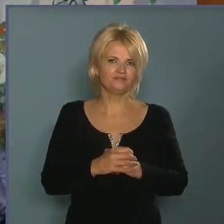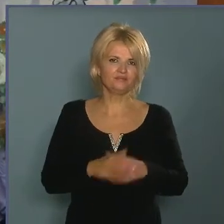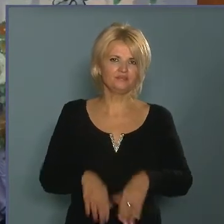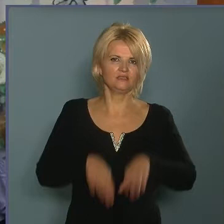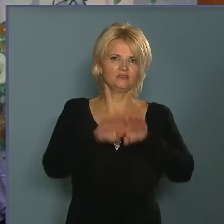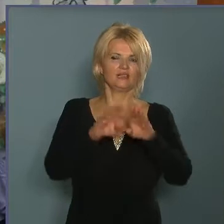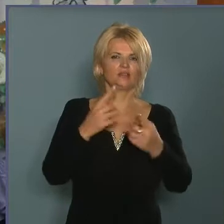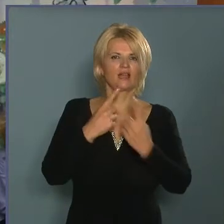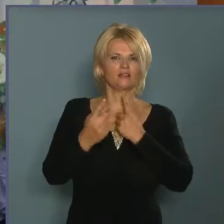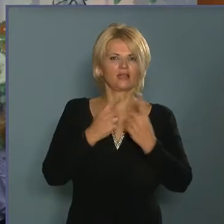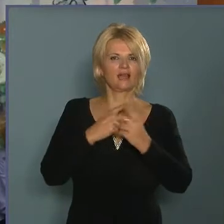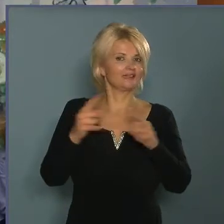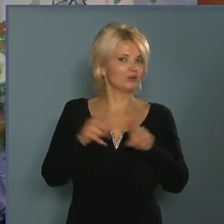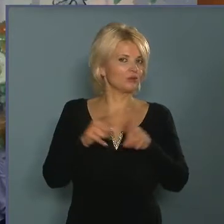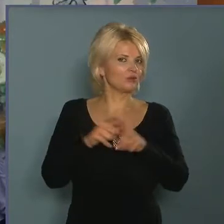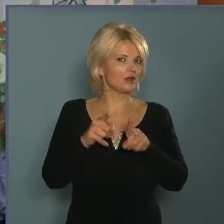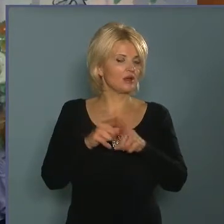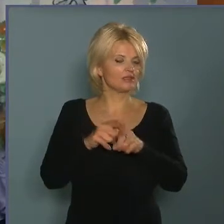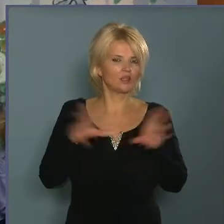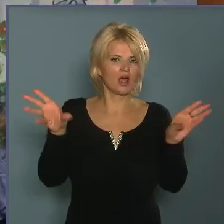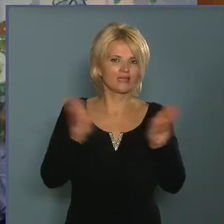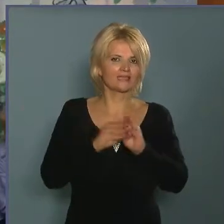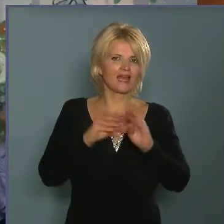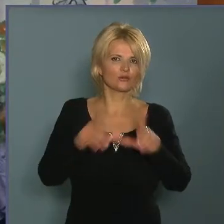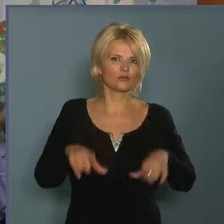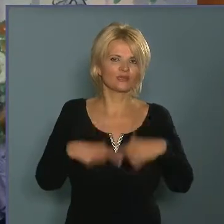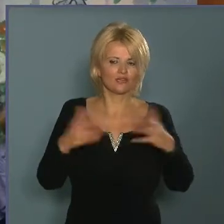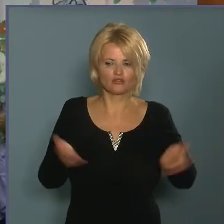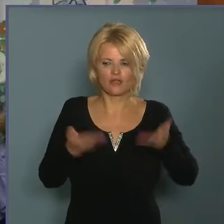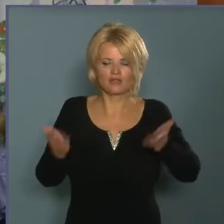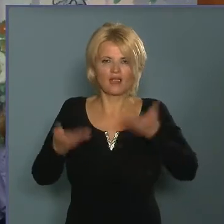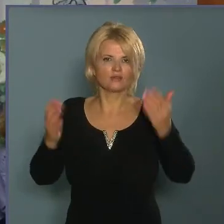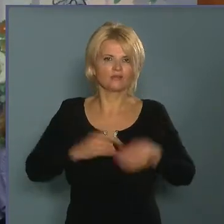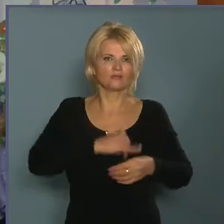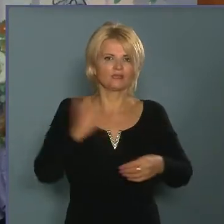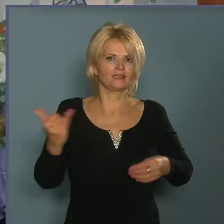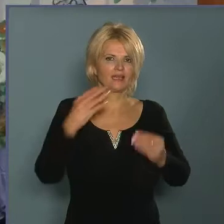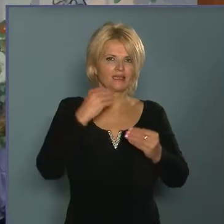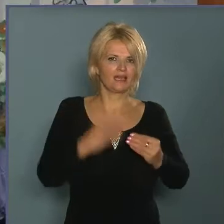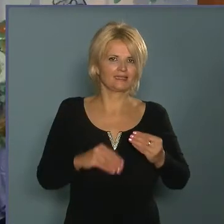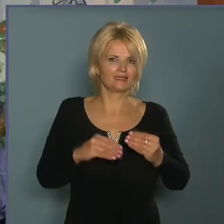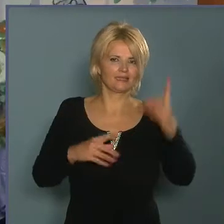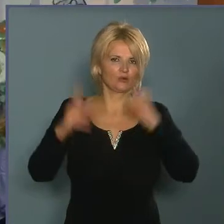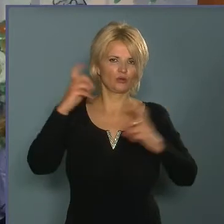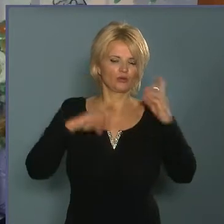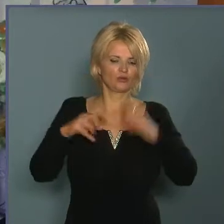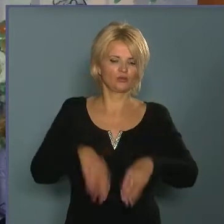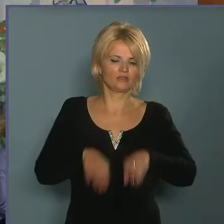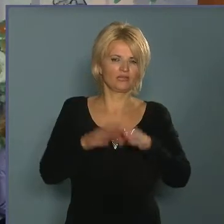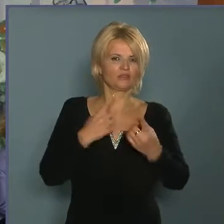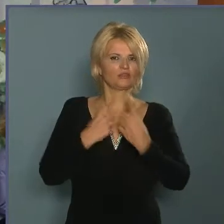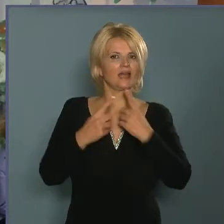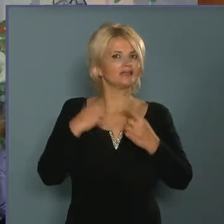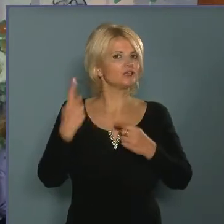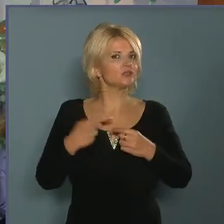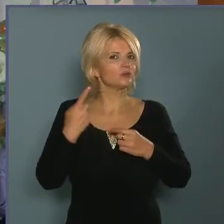társasjáték az egy olyan forma, ami pont az együtt létre serkent mindenkit. Ezért gondoltuk azt, hogy egy társasjátékszobát